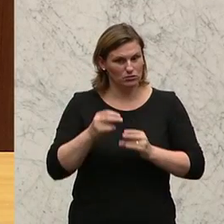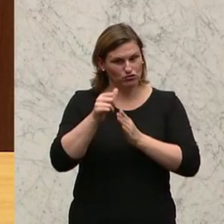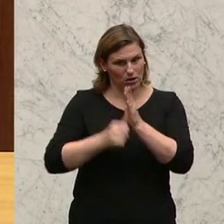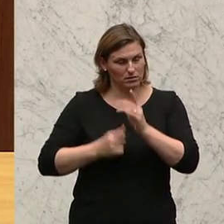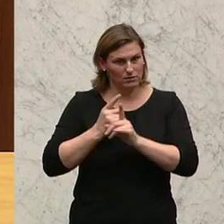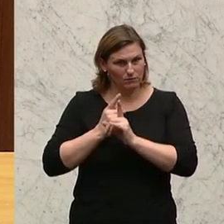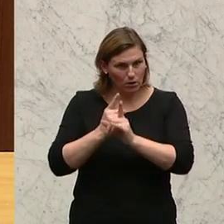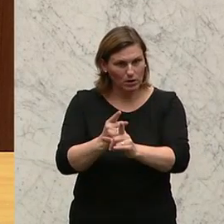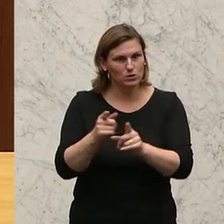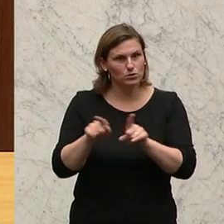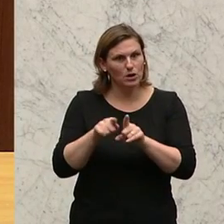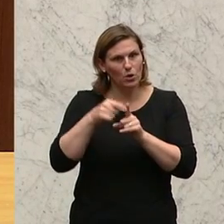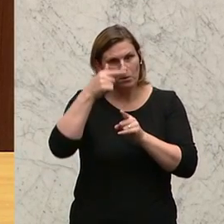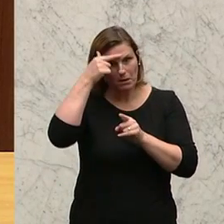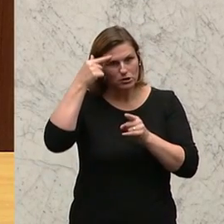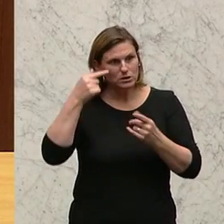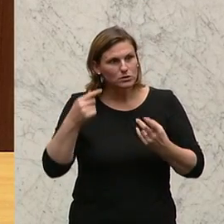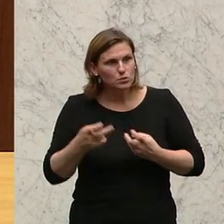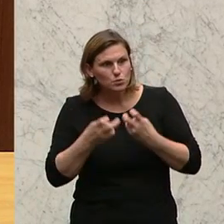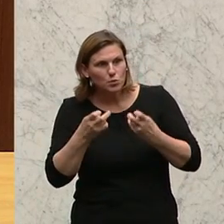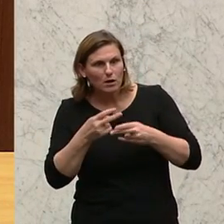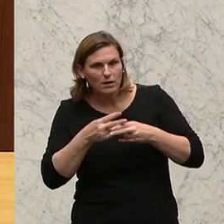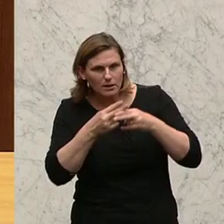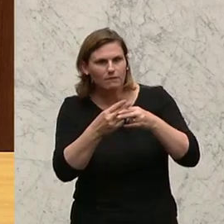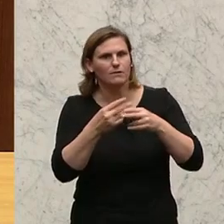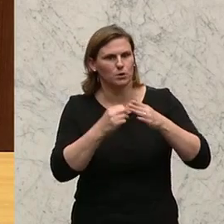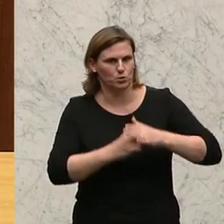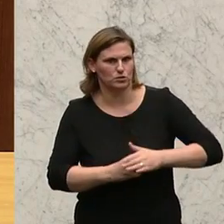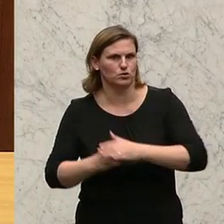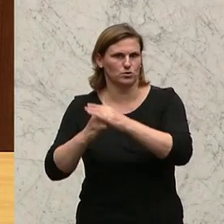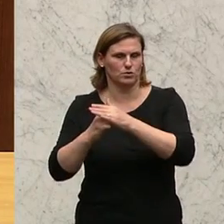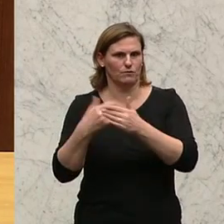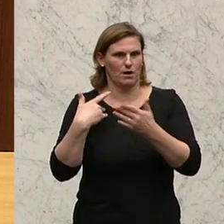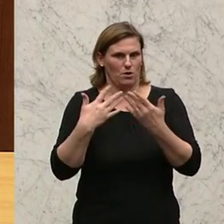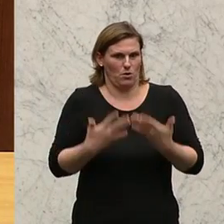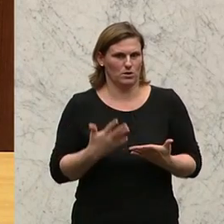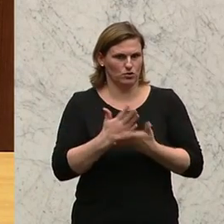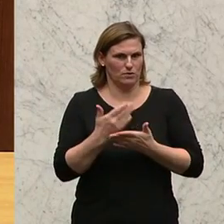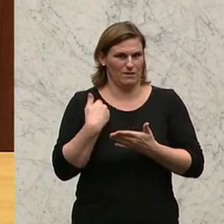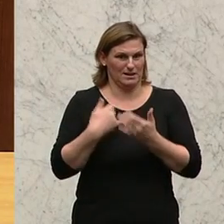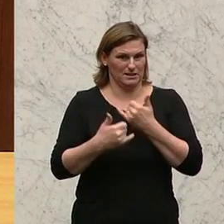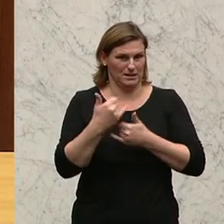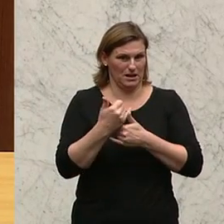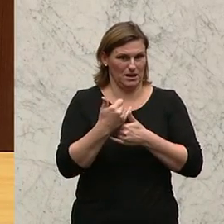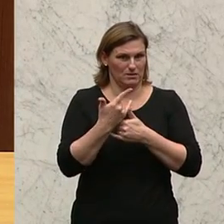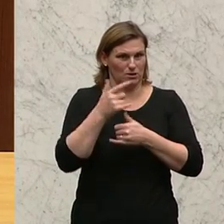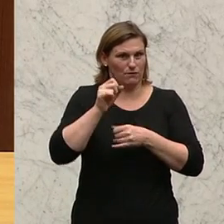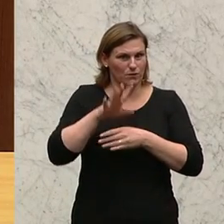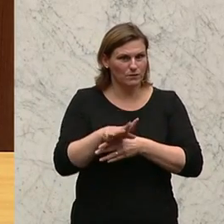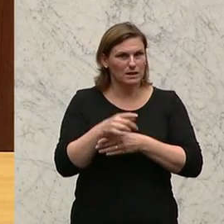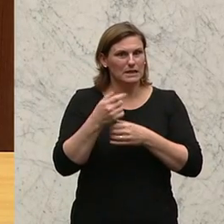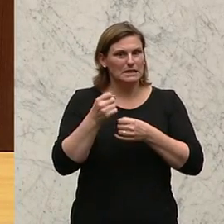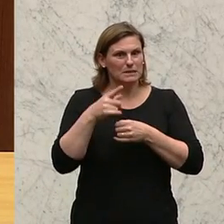hilfesuchenden Menschen zur Seite. Es wurde heute schon angesprochen, im Jahr 2015 hat die Volksanwaltschaft 17